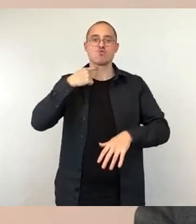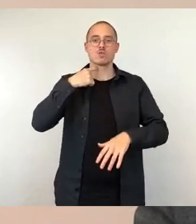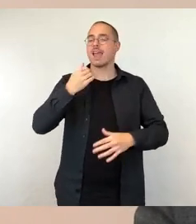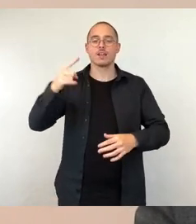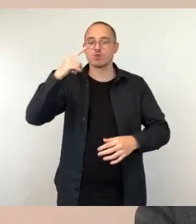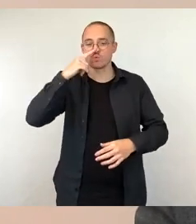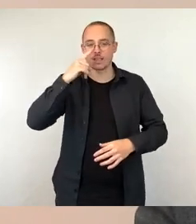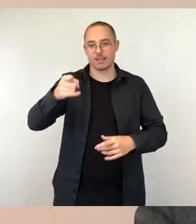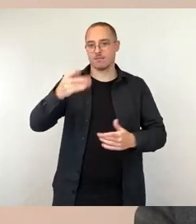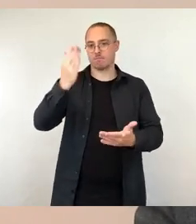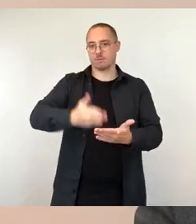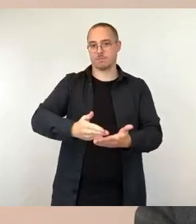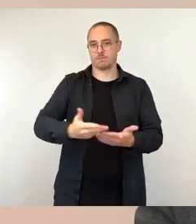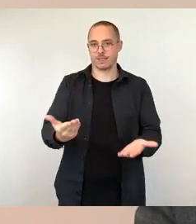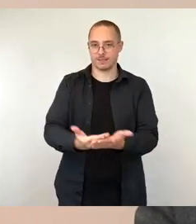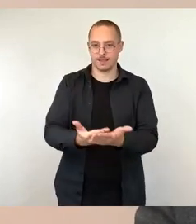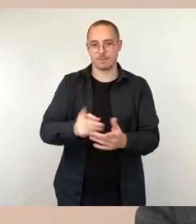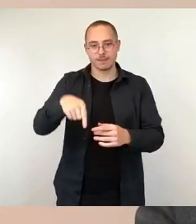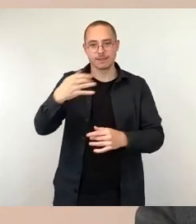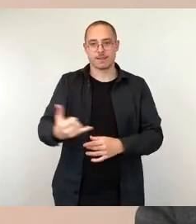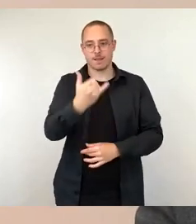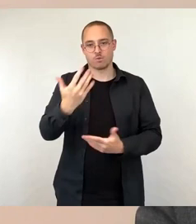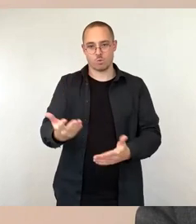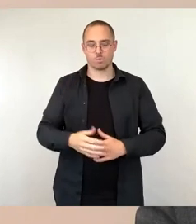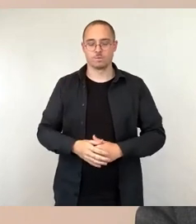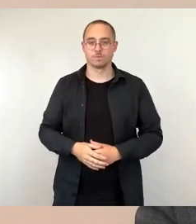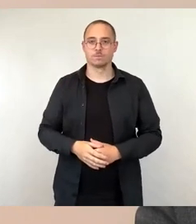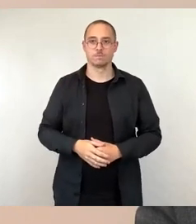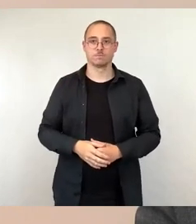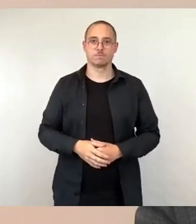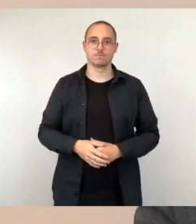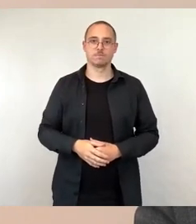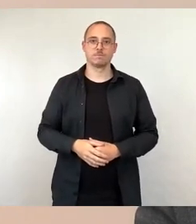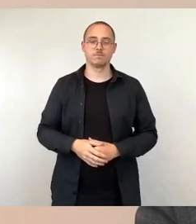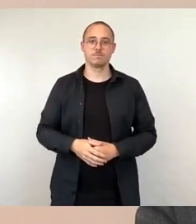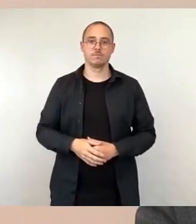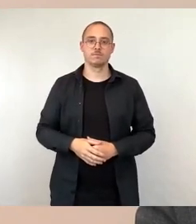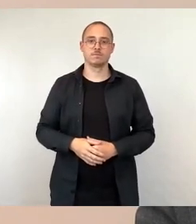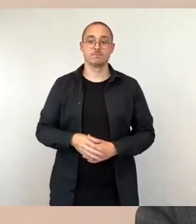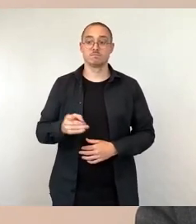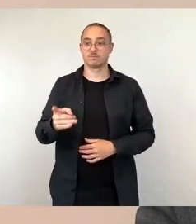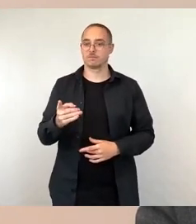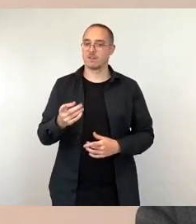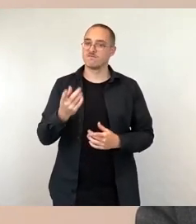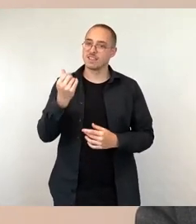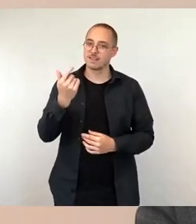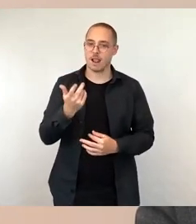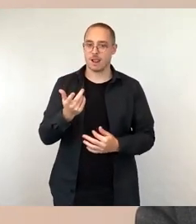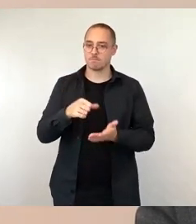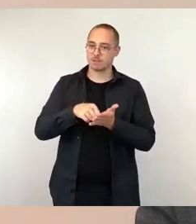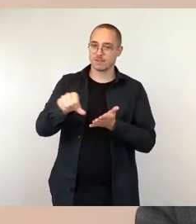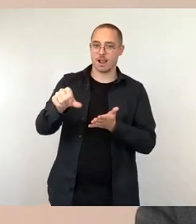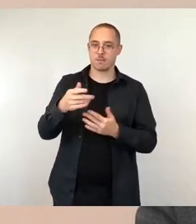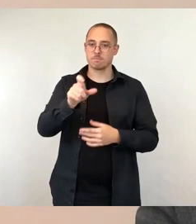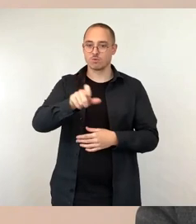des Eigenbetriebs HSKD nicht vorhandene finanzielle Deckung von Personalkosten für die Wandlung der weiteren 620-Jahreswochenstunden von